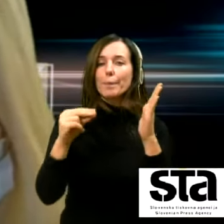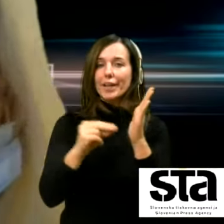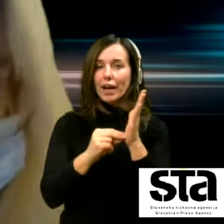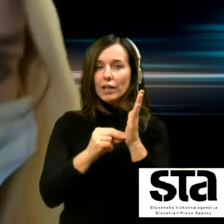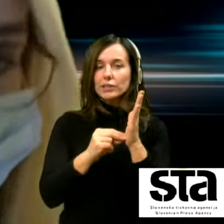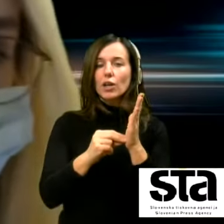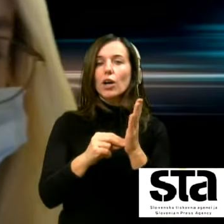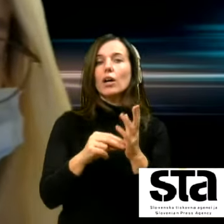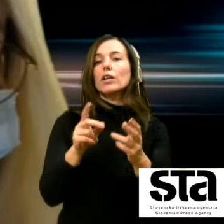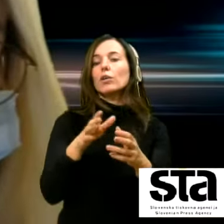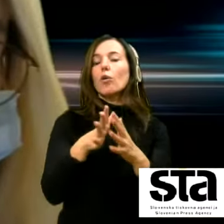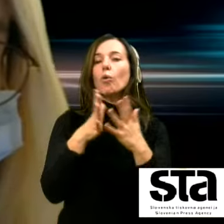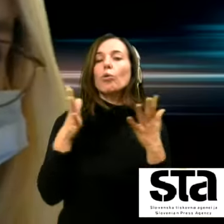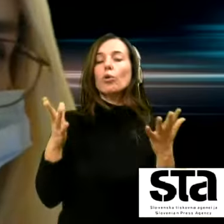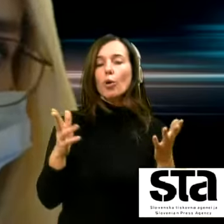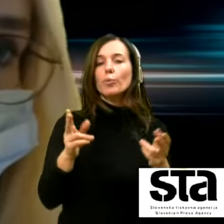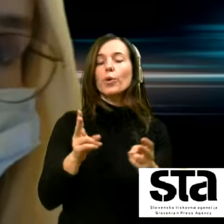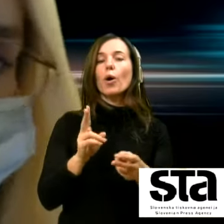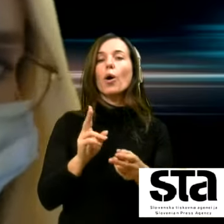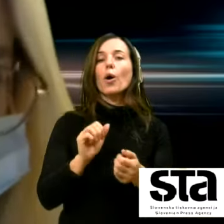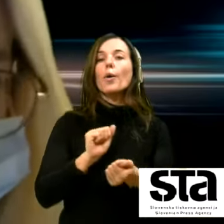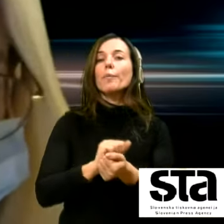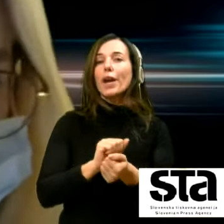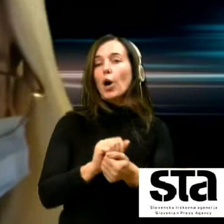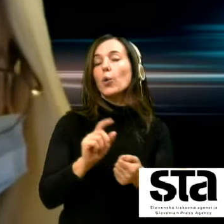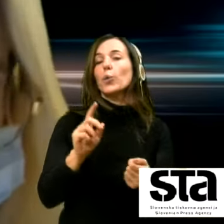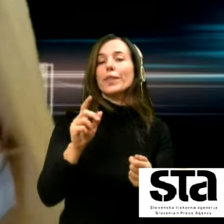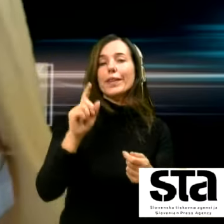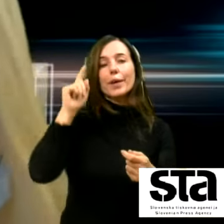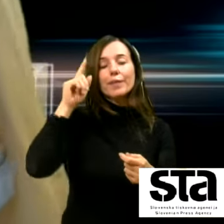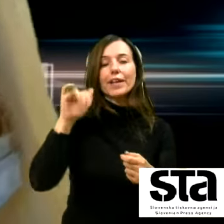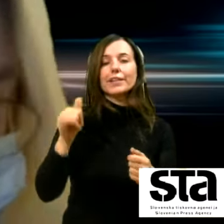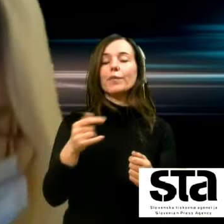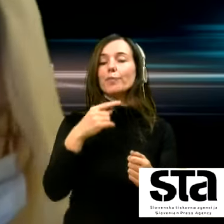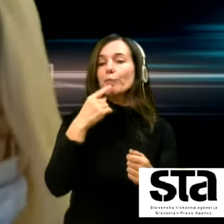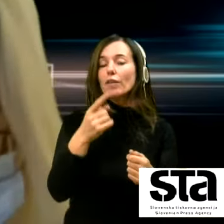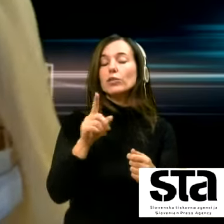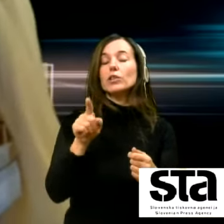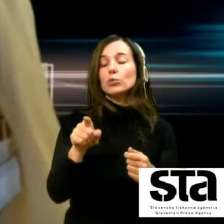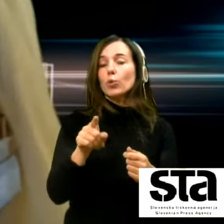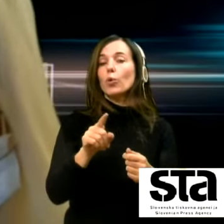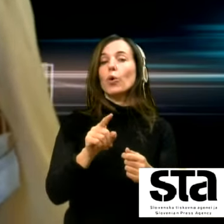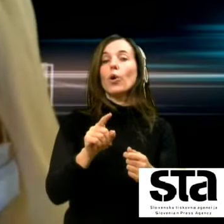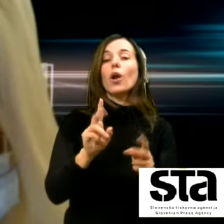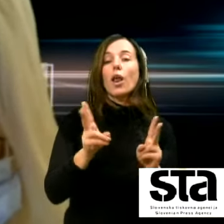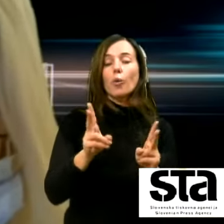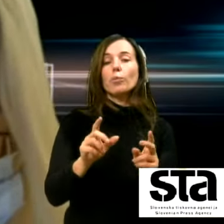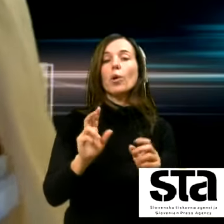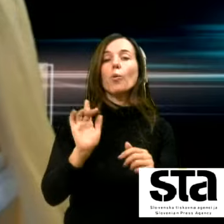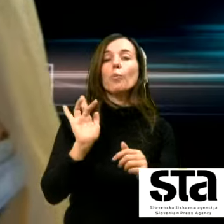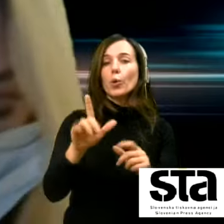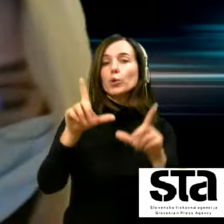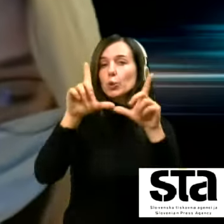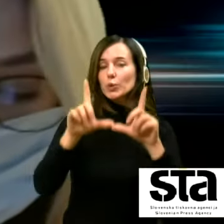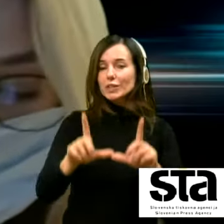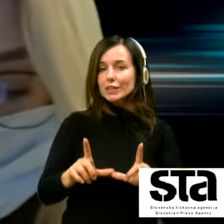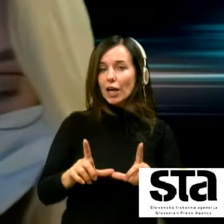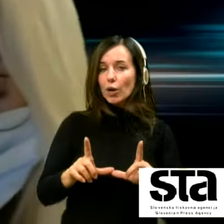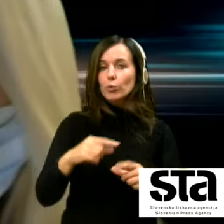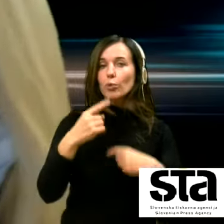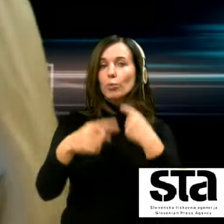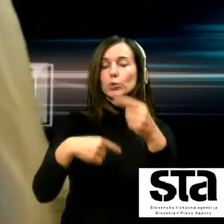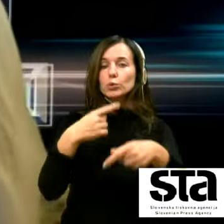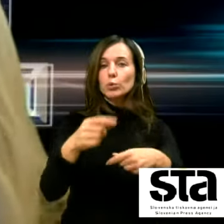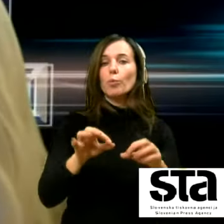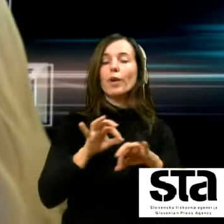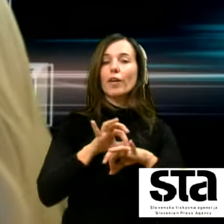pravnih mnen ki pravijo da je ta okrep bi lahko bil protivstavan postopke pa vodite tudi